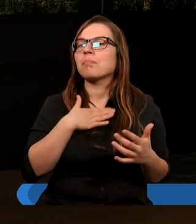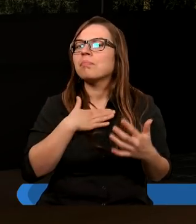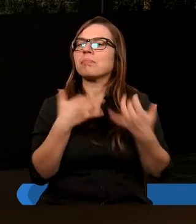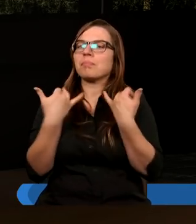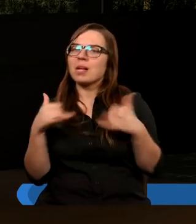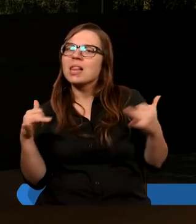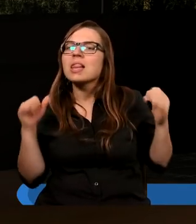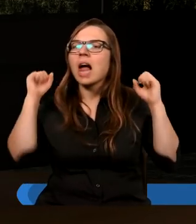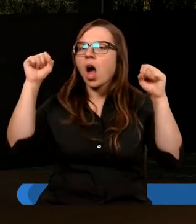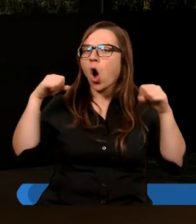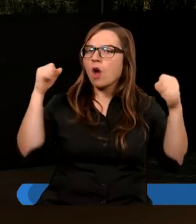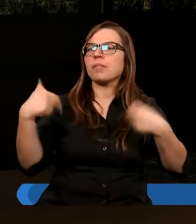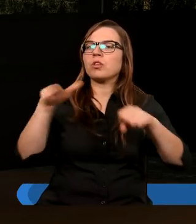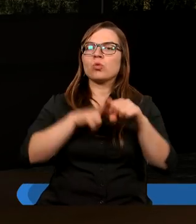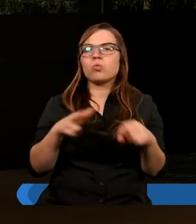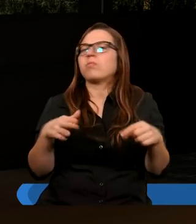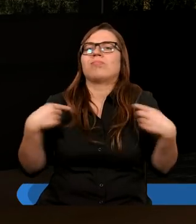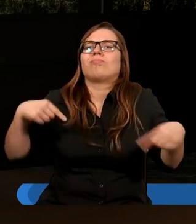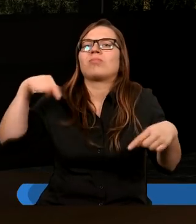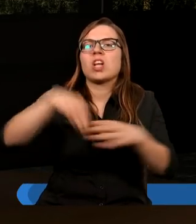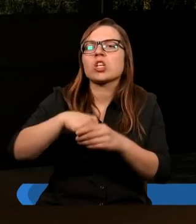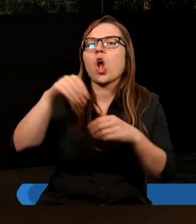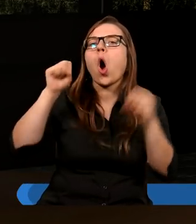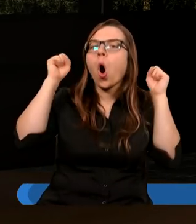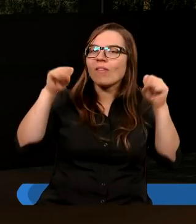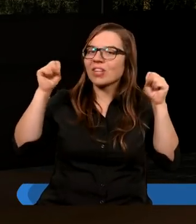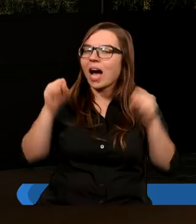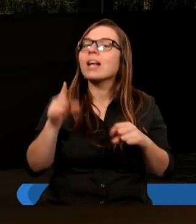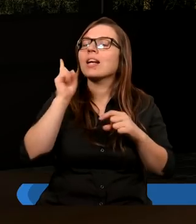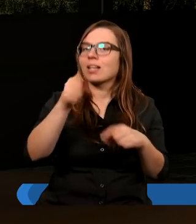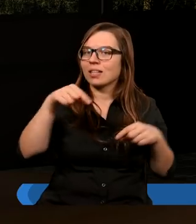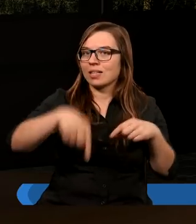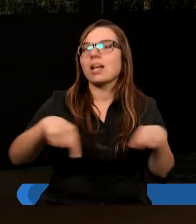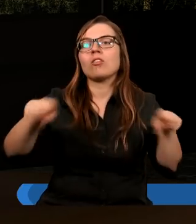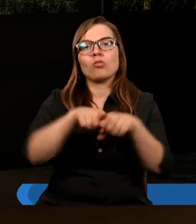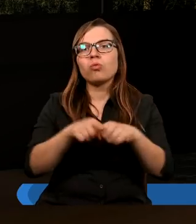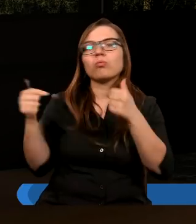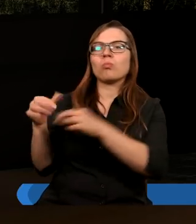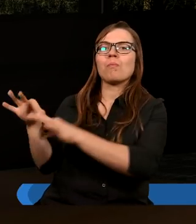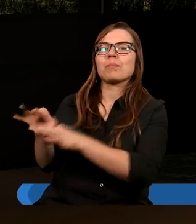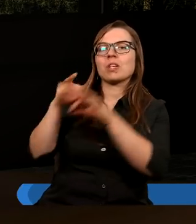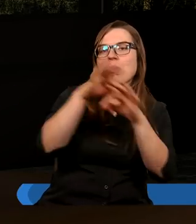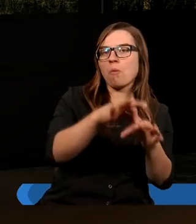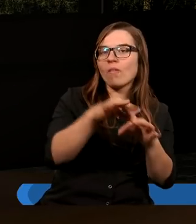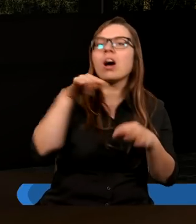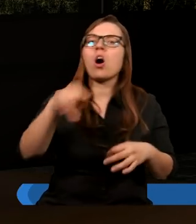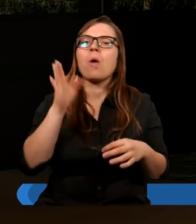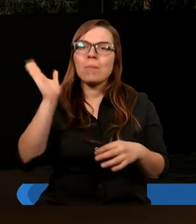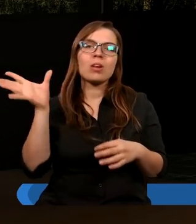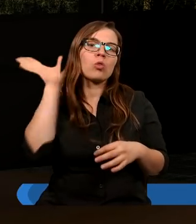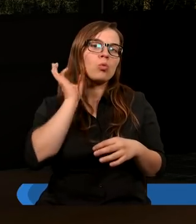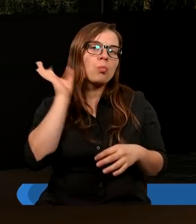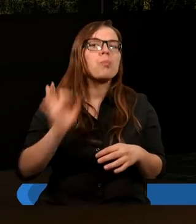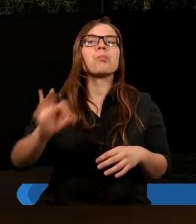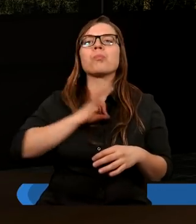inne owce, które nie są z tej owczarni, również i te muszę przyprowadzić i one będą słuchać